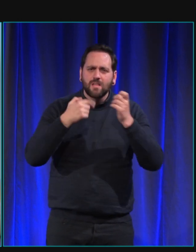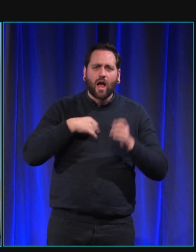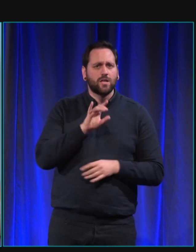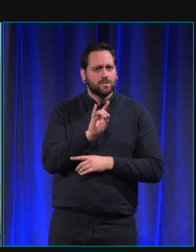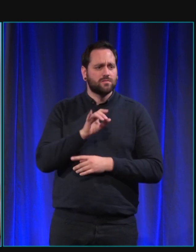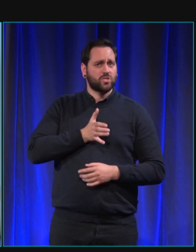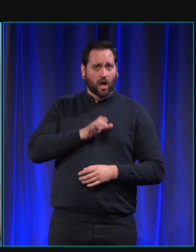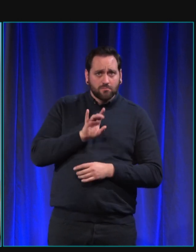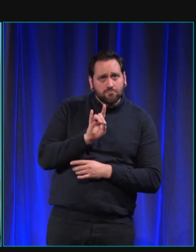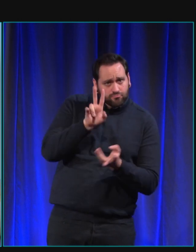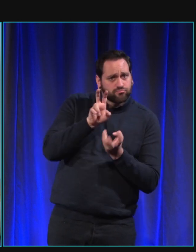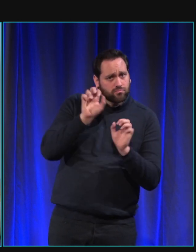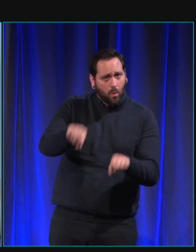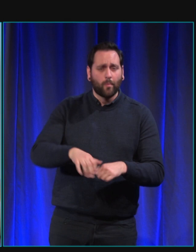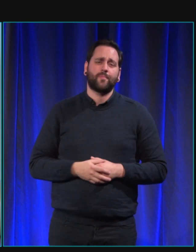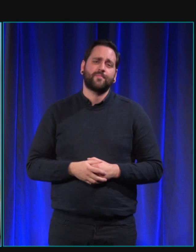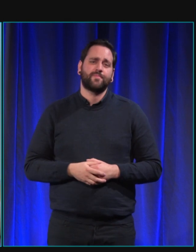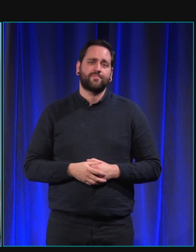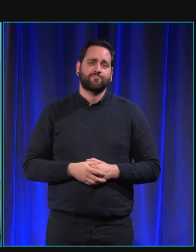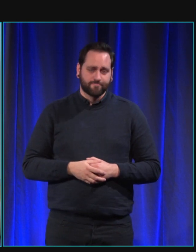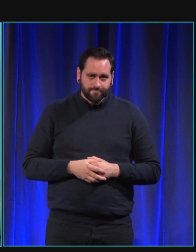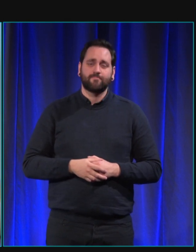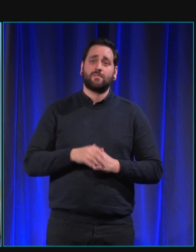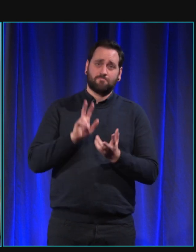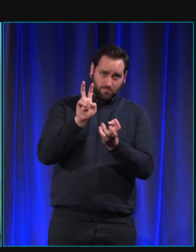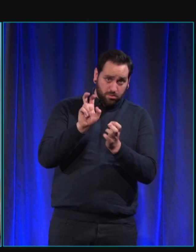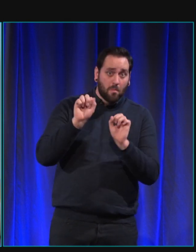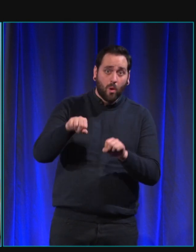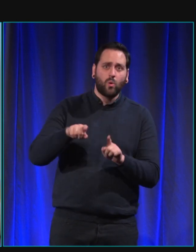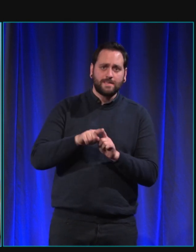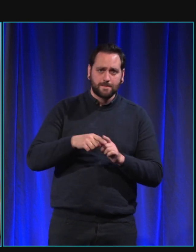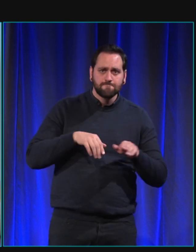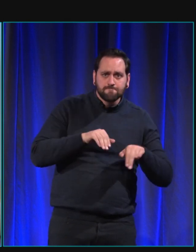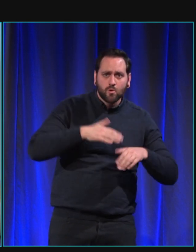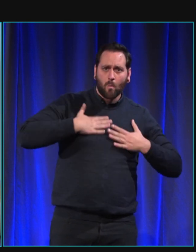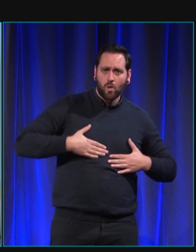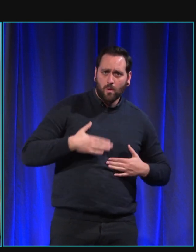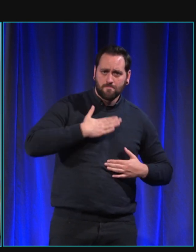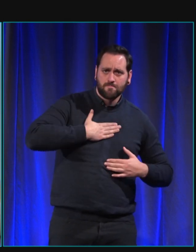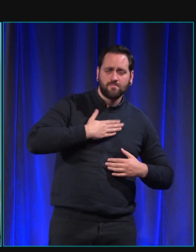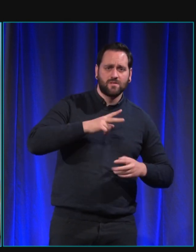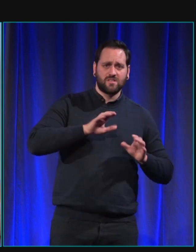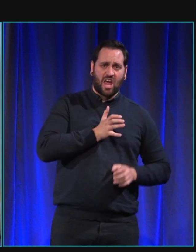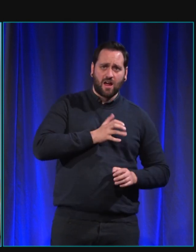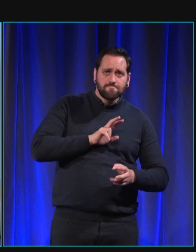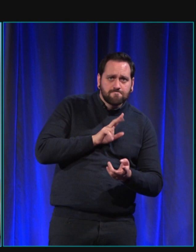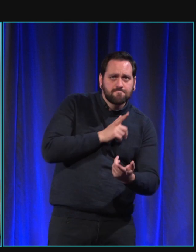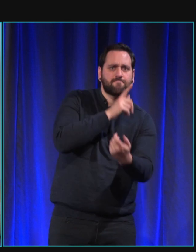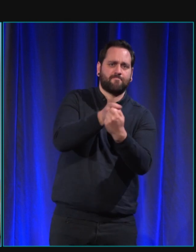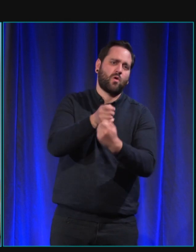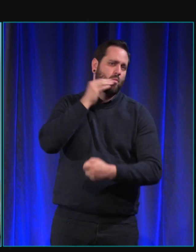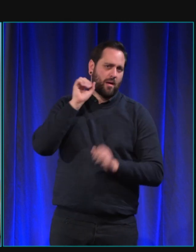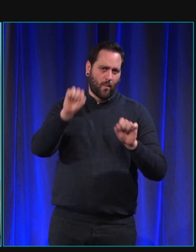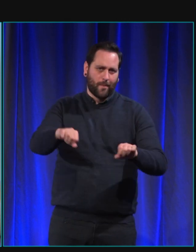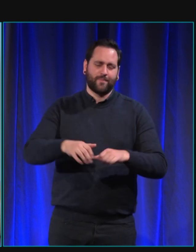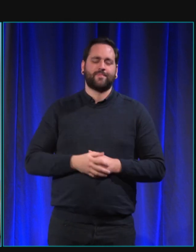Et ils ajustent, là encore, leurs comportements en conséquence. Alors, on peut se demander aussi, qu'est-ce qui a favorisé cette relation